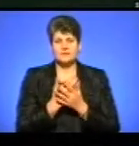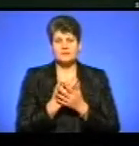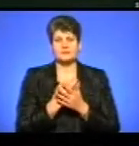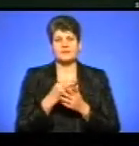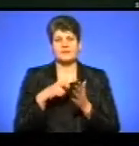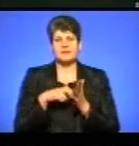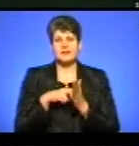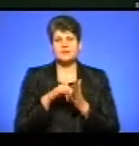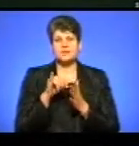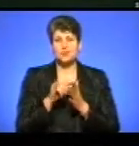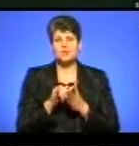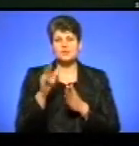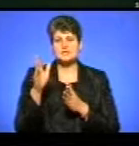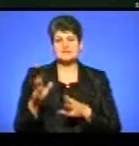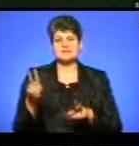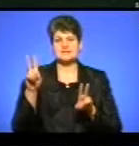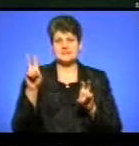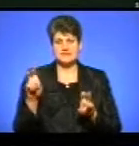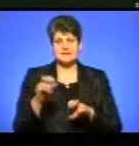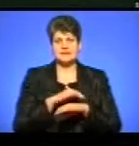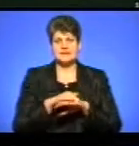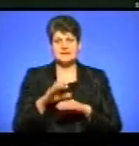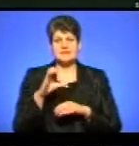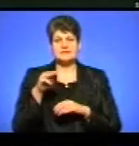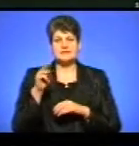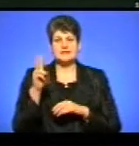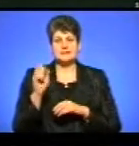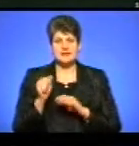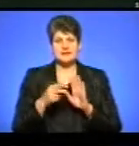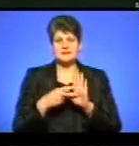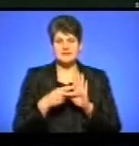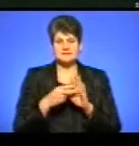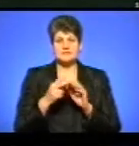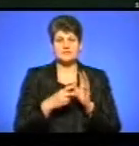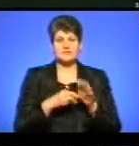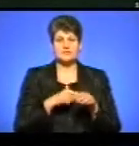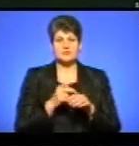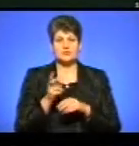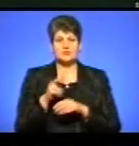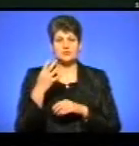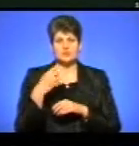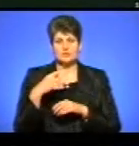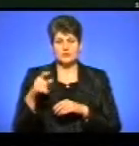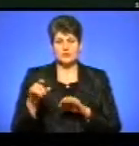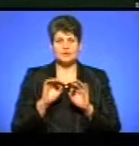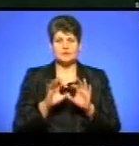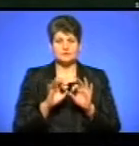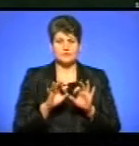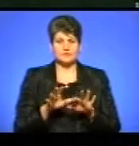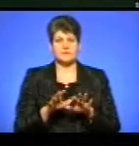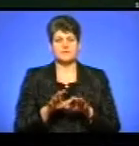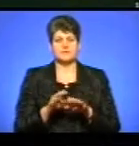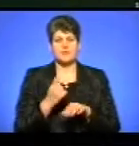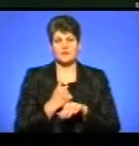розпочався у Тернополі за адресою Стецька, 7. Станом на 18-ту годину прийшли 40 осіб, розповіла продюсер фільму Христина